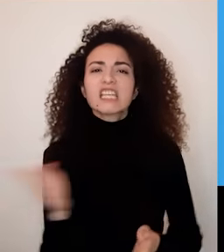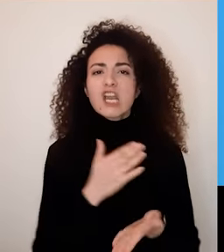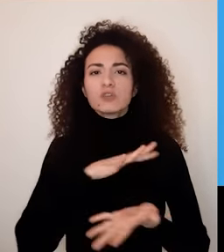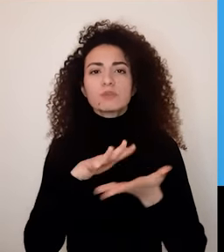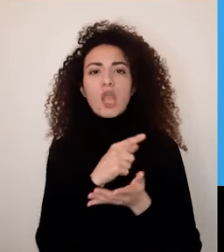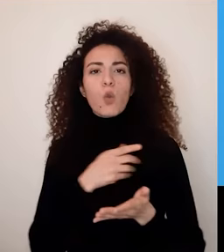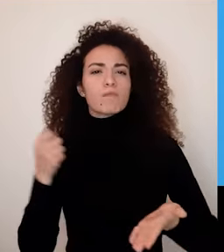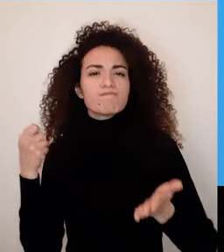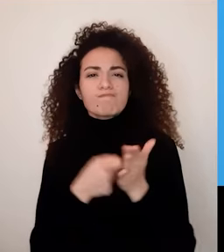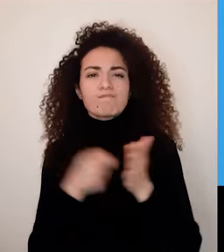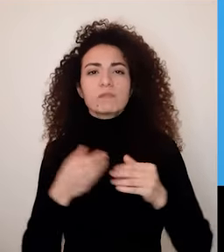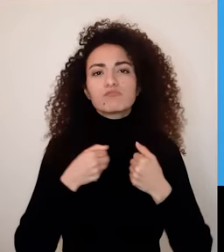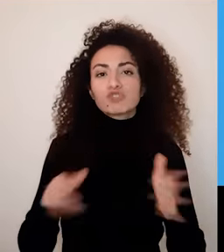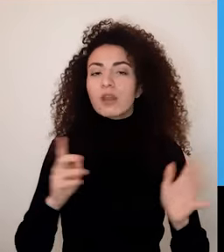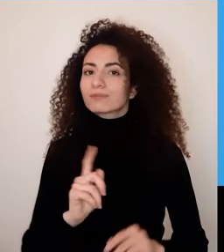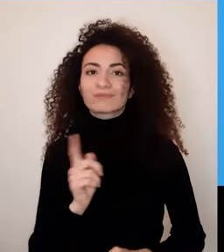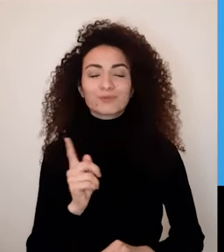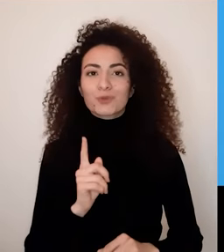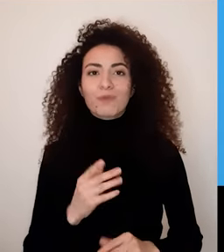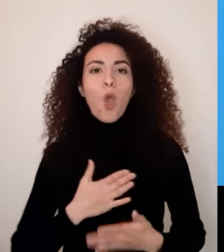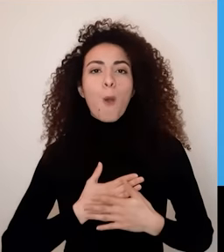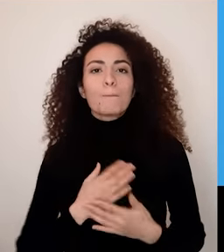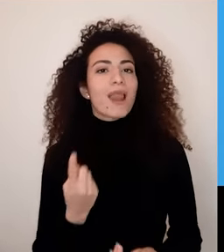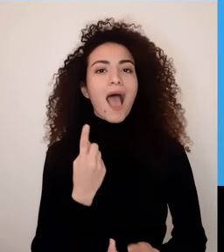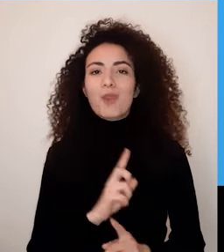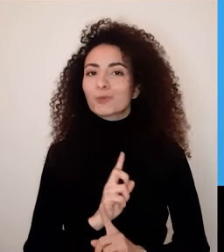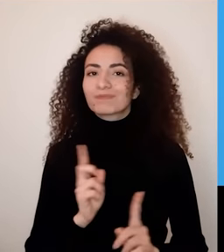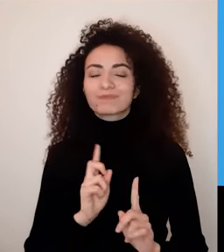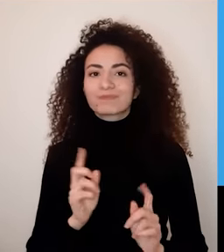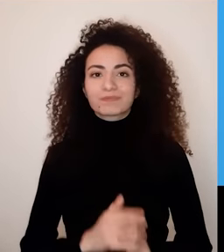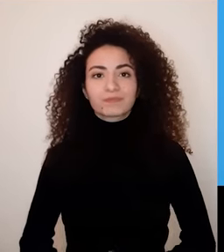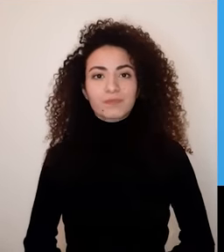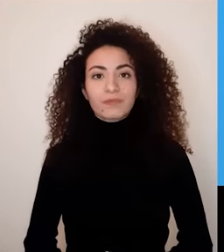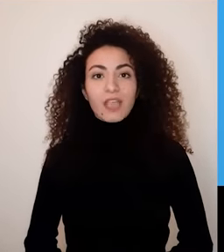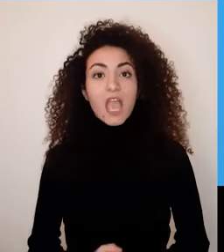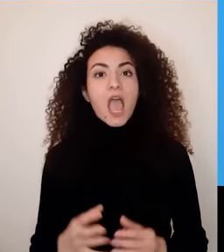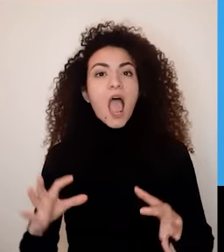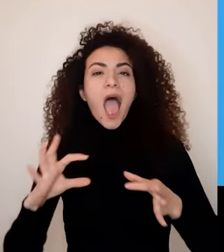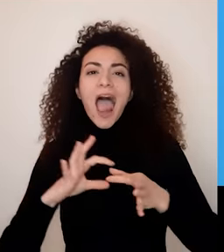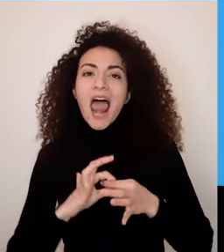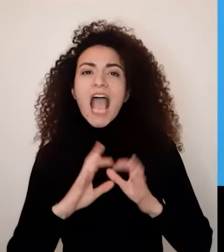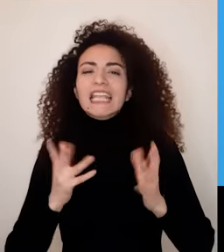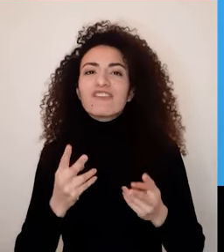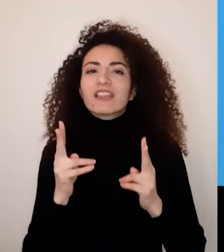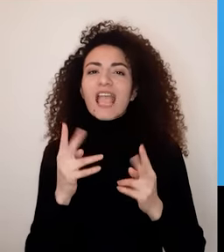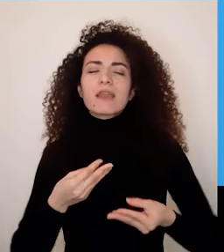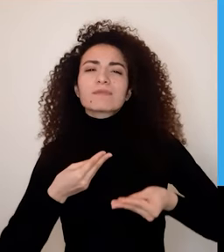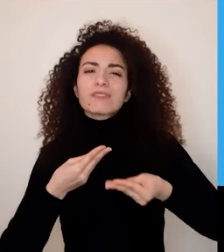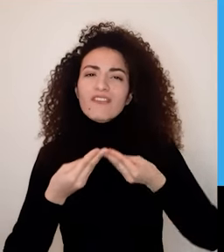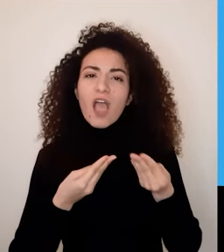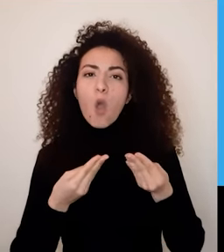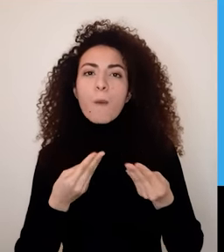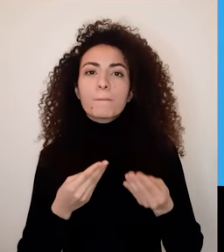يجب تصويره على أنه قادر وحده على تخطي السعاد اللي بتعترض العلاقة أو حل المشاكل الزوجية